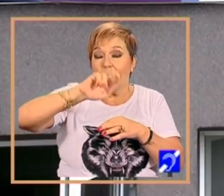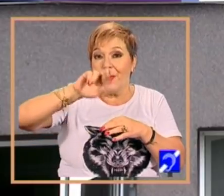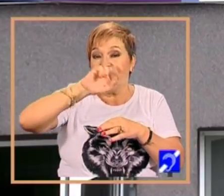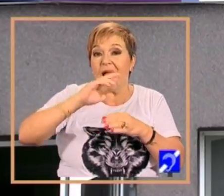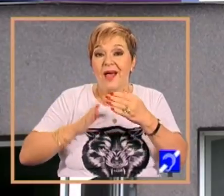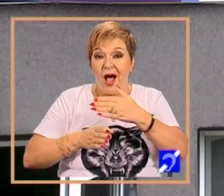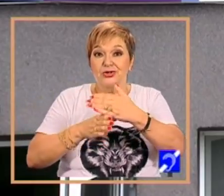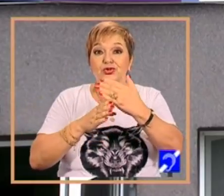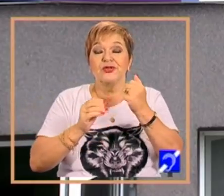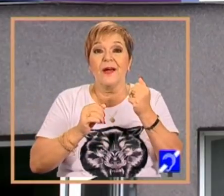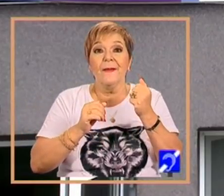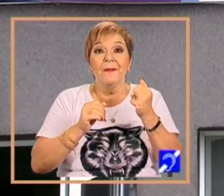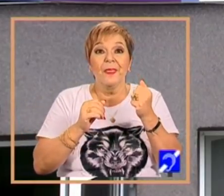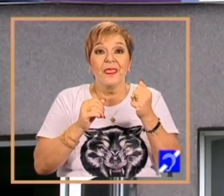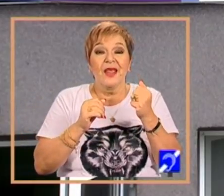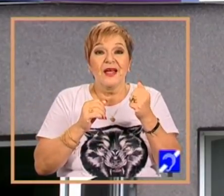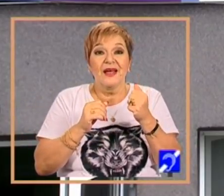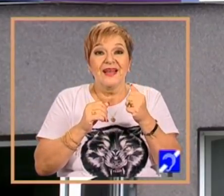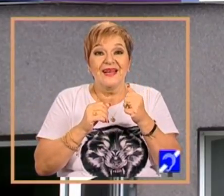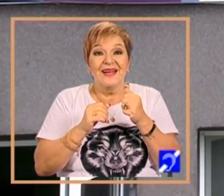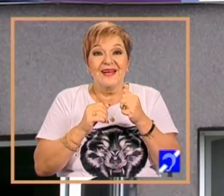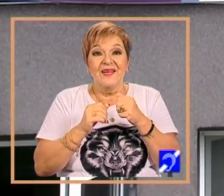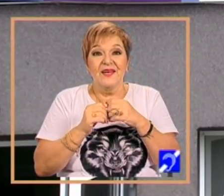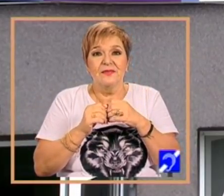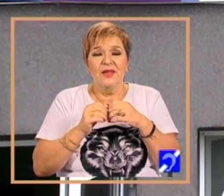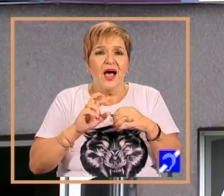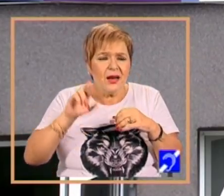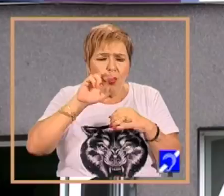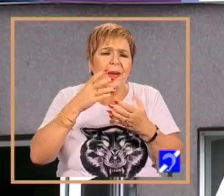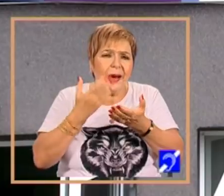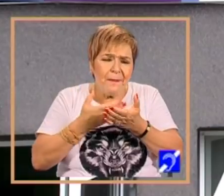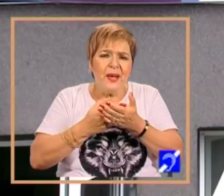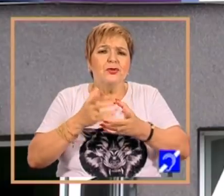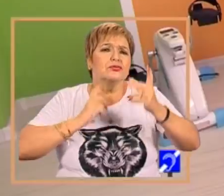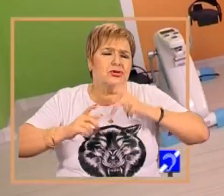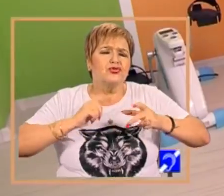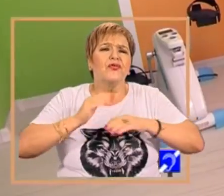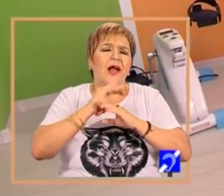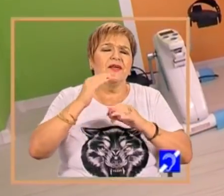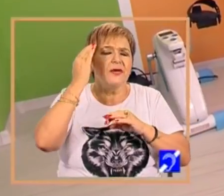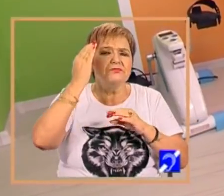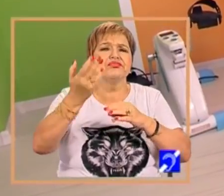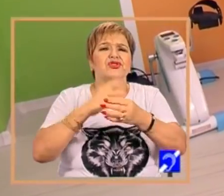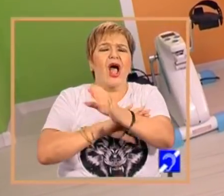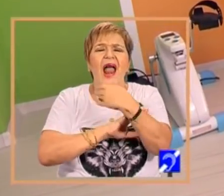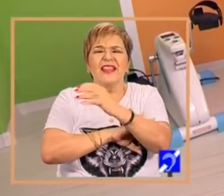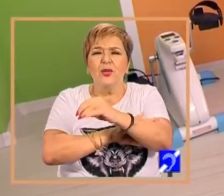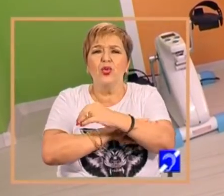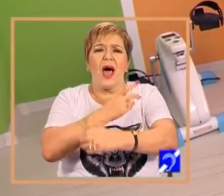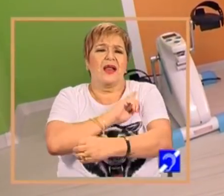neuromotorie și recuperare pentru afecțiuni neuromotorii osteoarticulară și